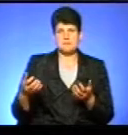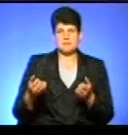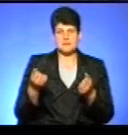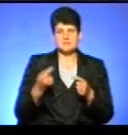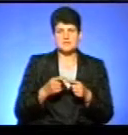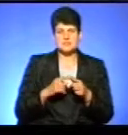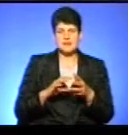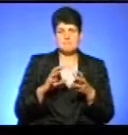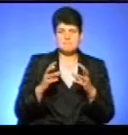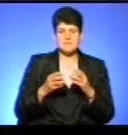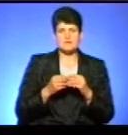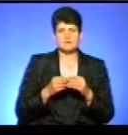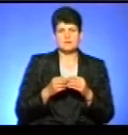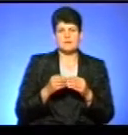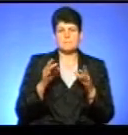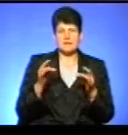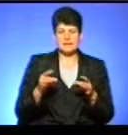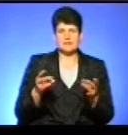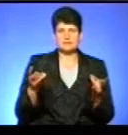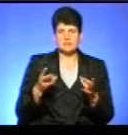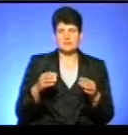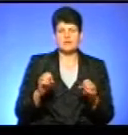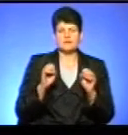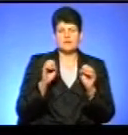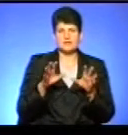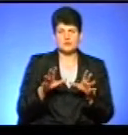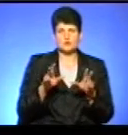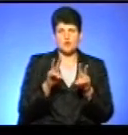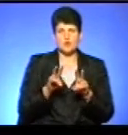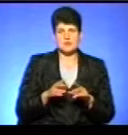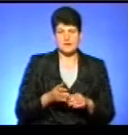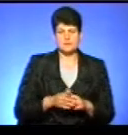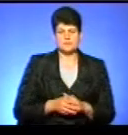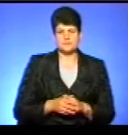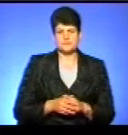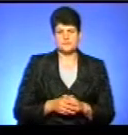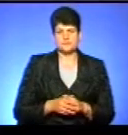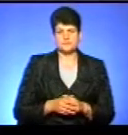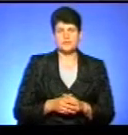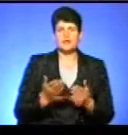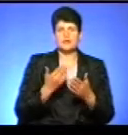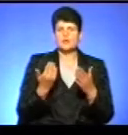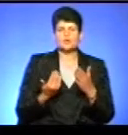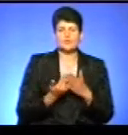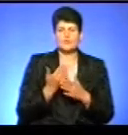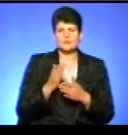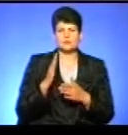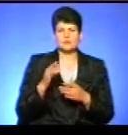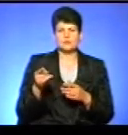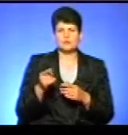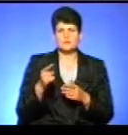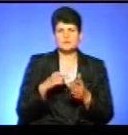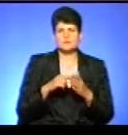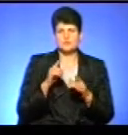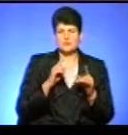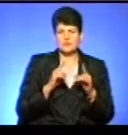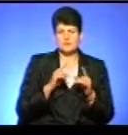Це є базовий пакет, який потрібно подати для того, щоб проєкт був прийнятий до розгляду. Які нововведення будуть від Тернопільської міської